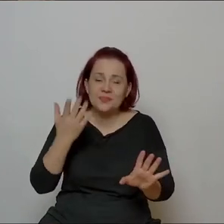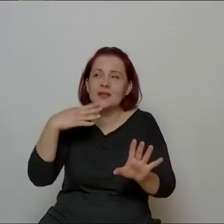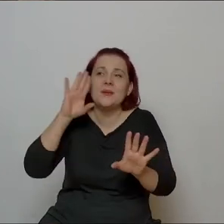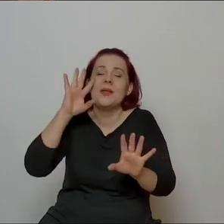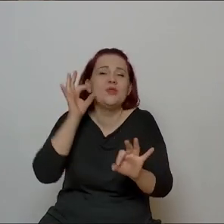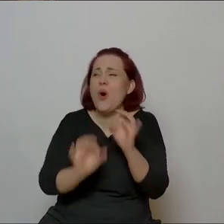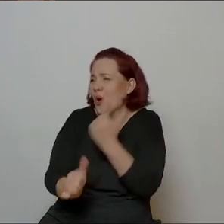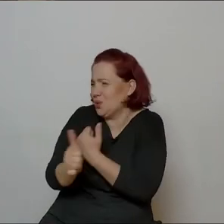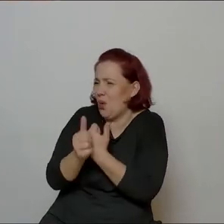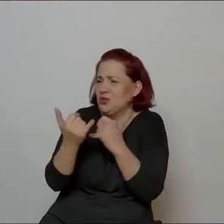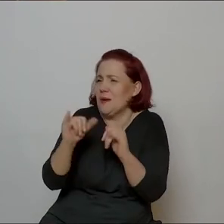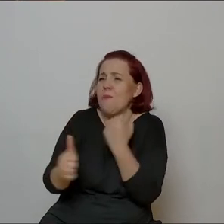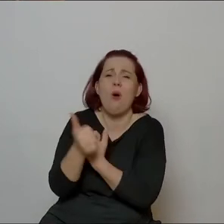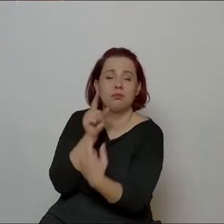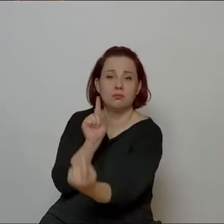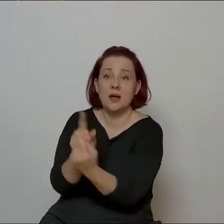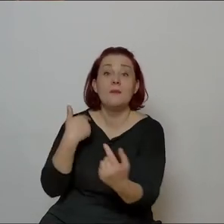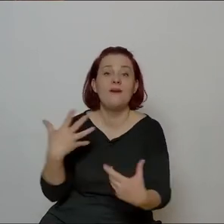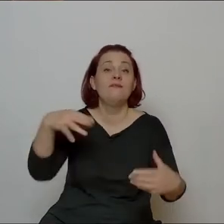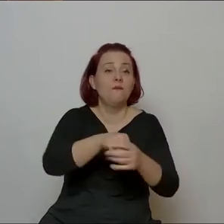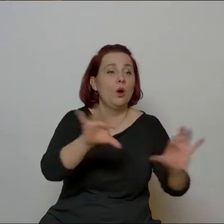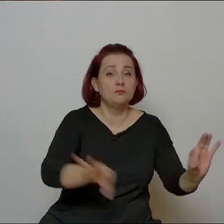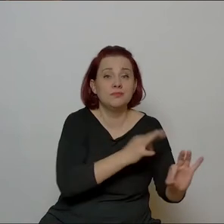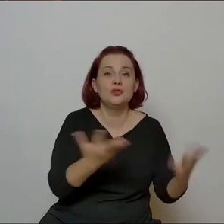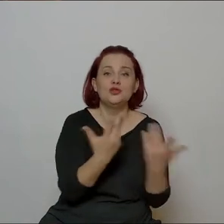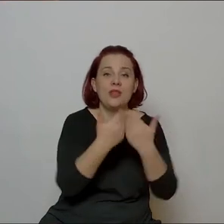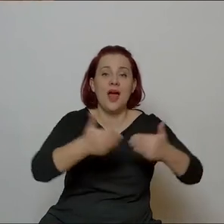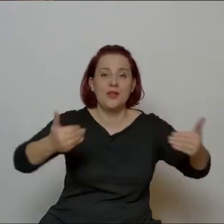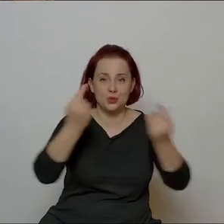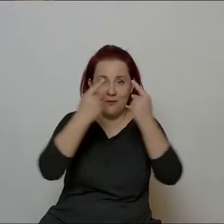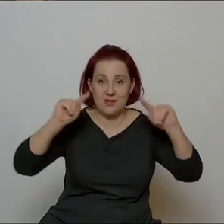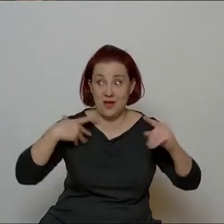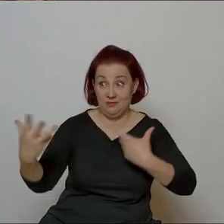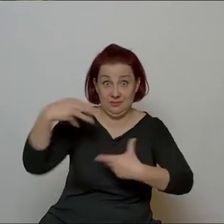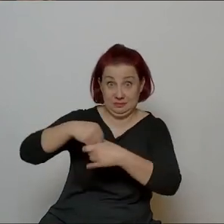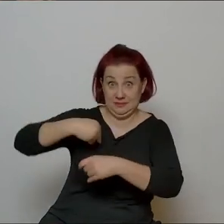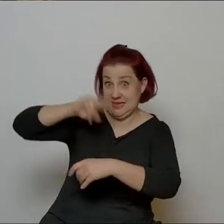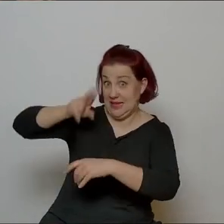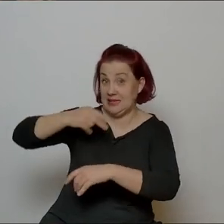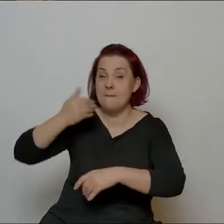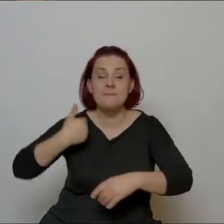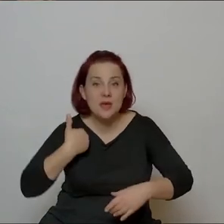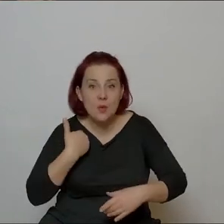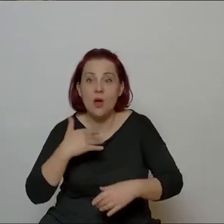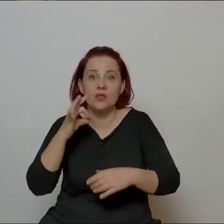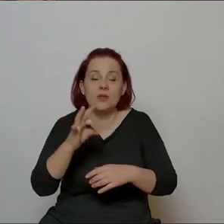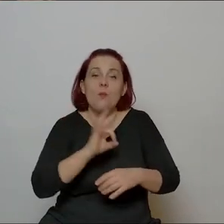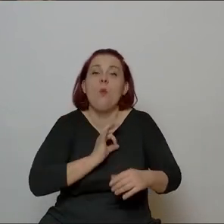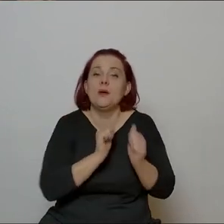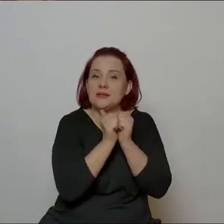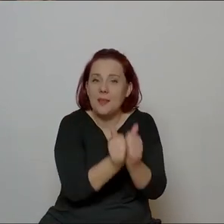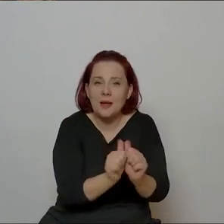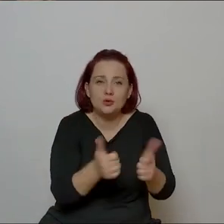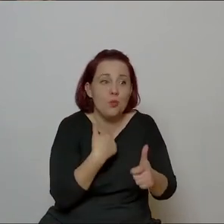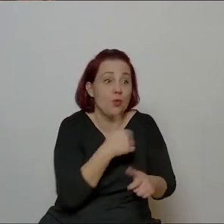dokładnie, o co chodziło. Musiał występować z naszą orkiestrą i to w Teatrze Słowackiego i moim zadaniem byłoby przewieźć go z próby z